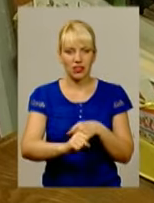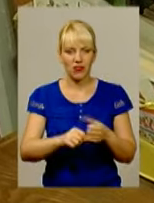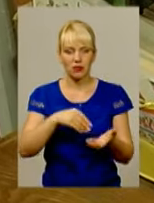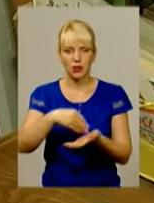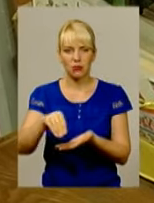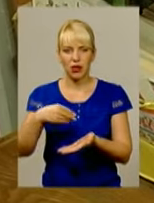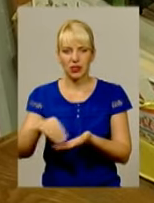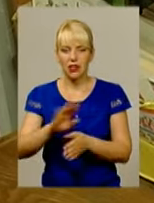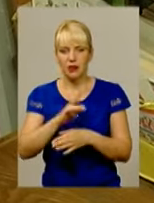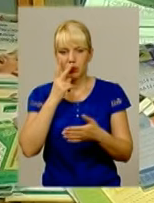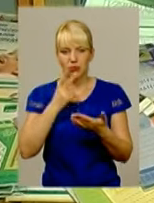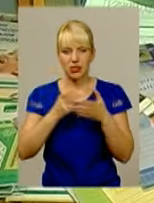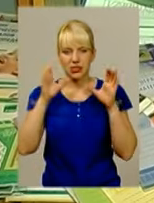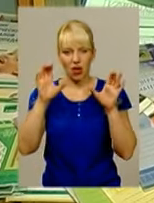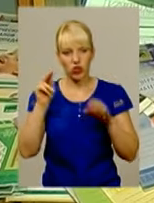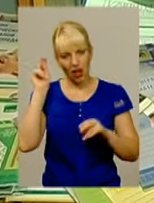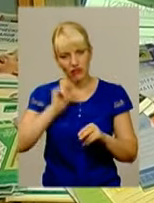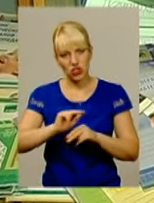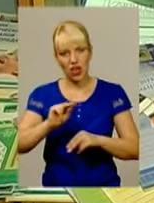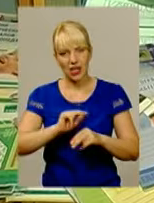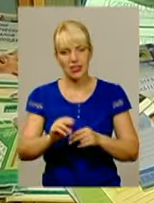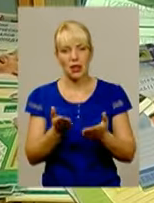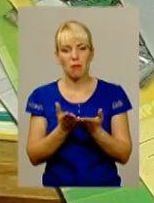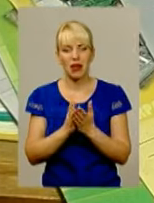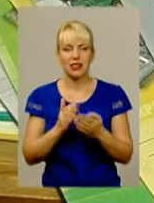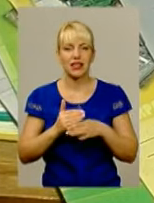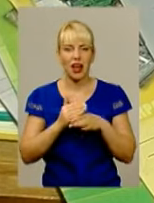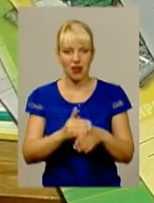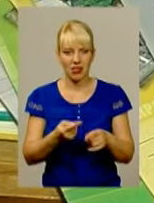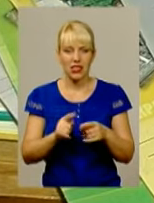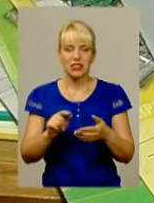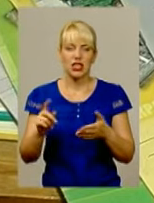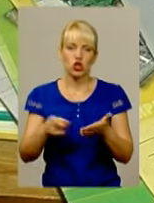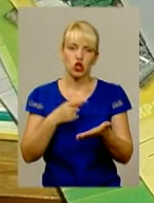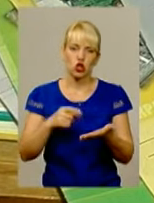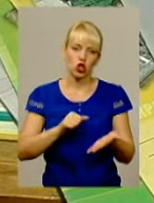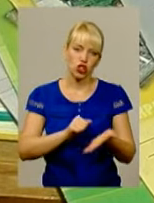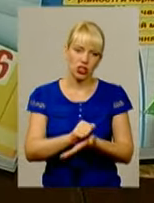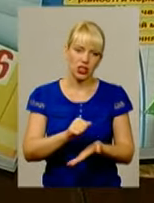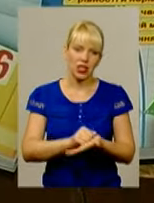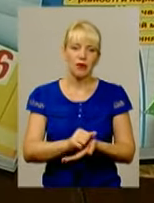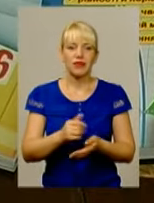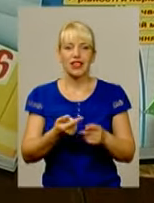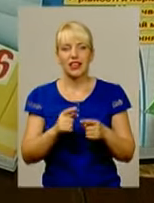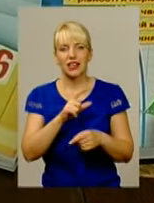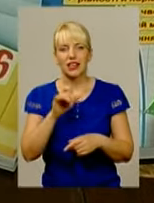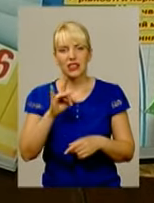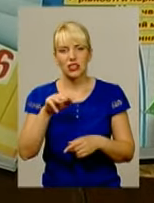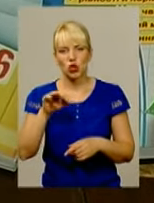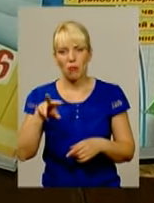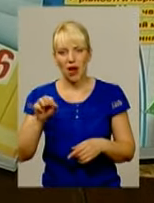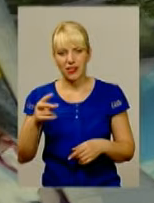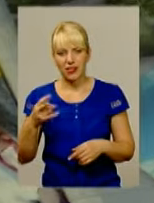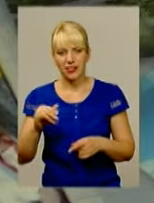придбати непередбачені законом навчальні матеріали. Це різноманітні зошити з друкованою основою, хрестоматії, посібники із практичними